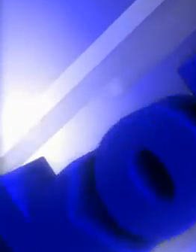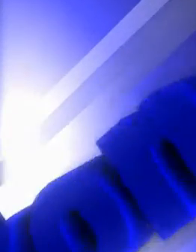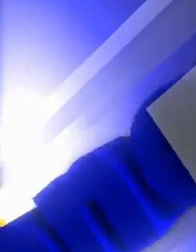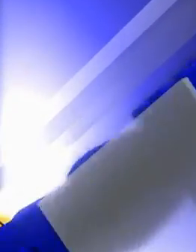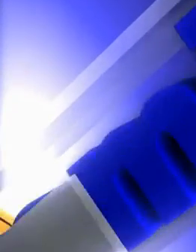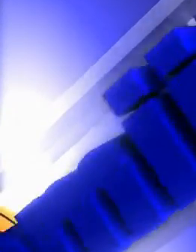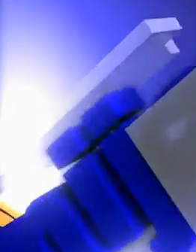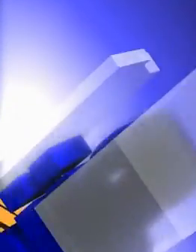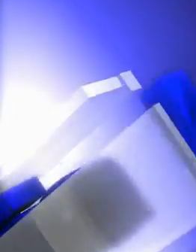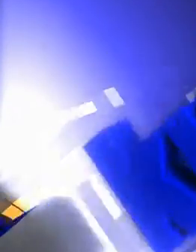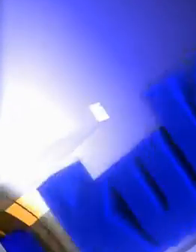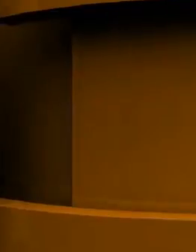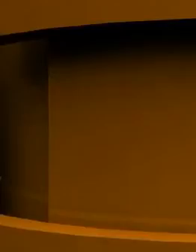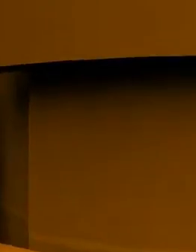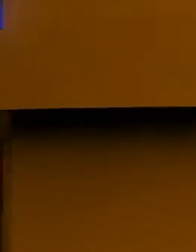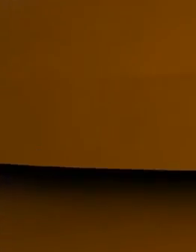Muzika